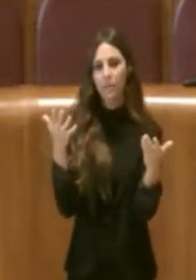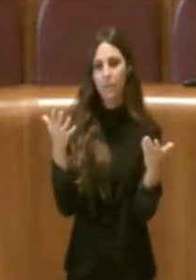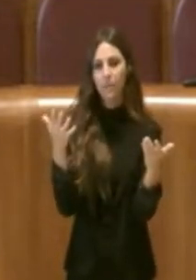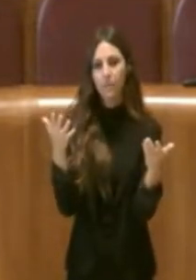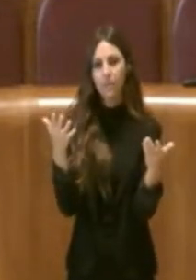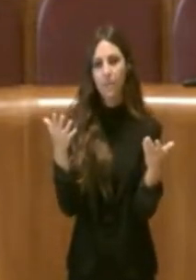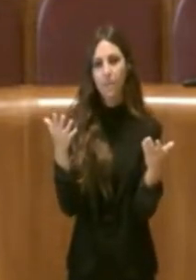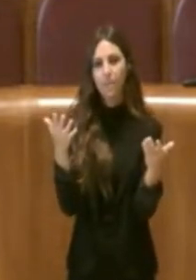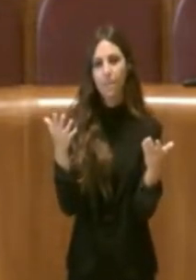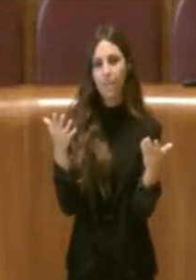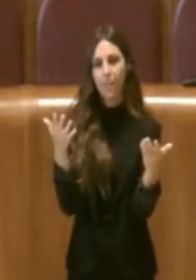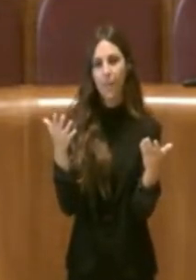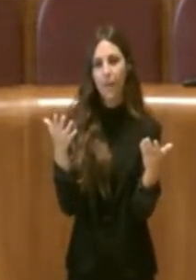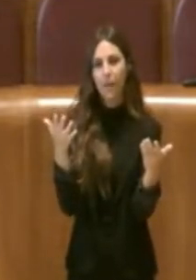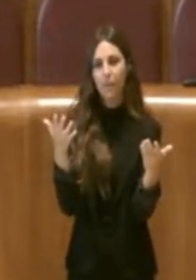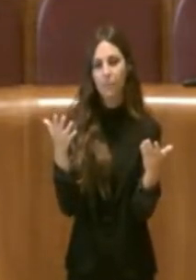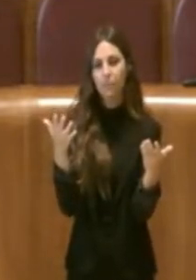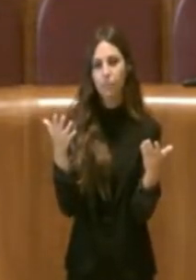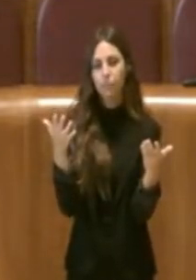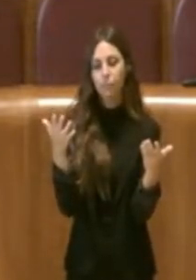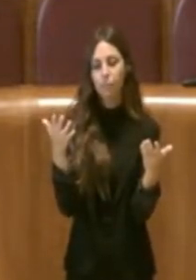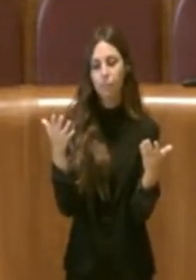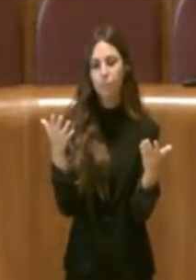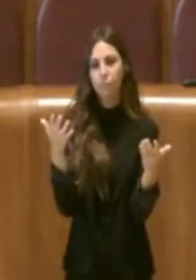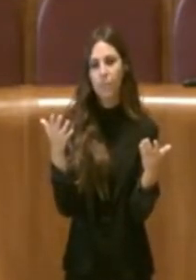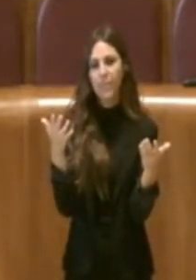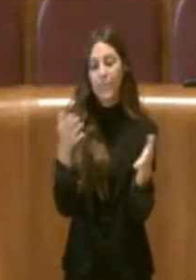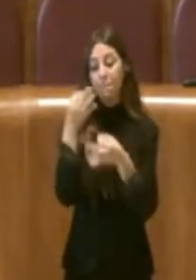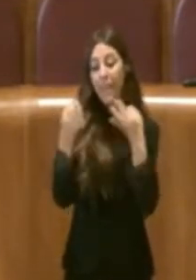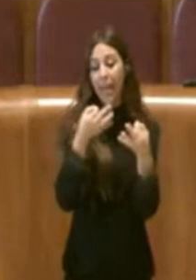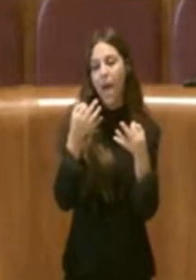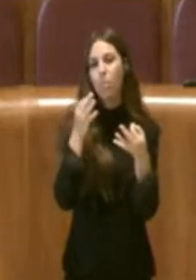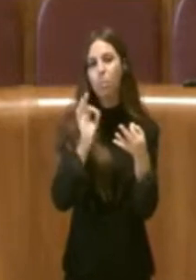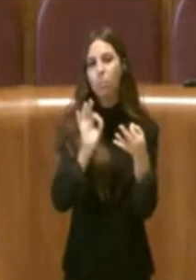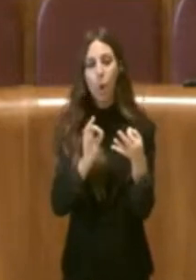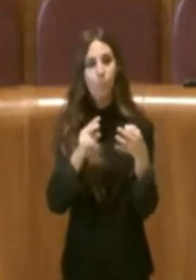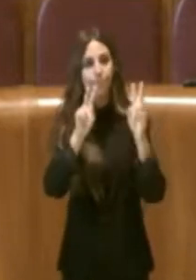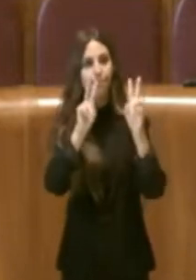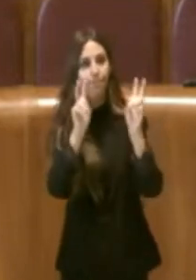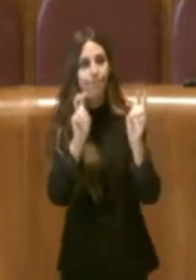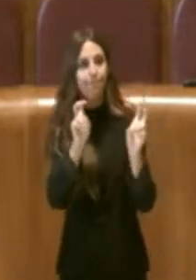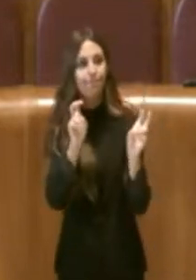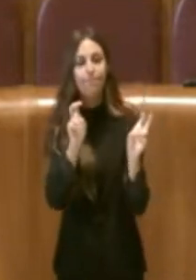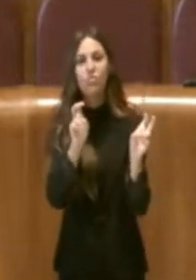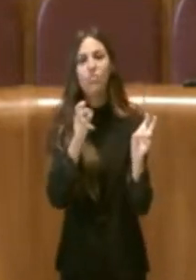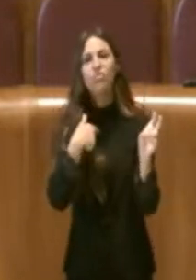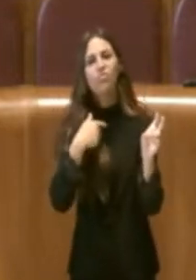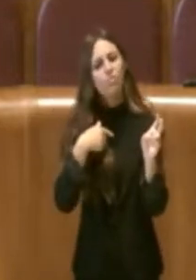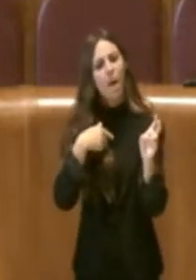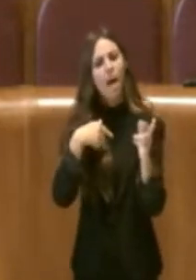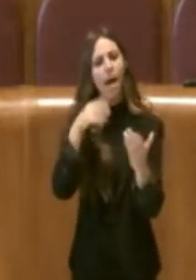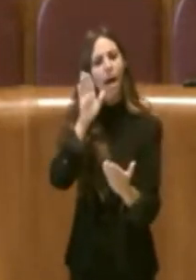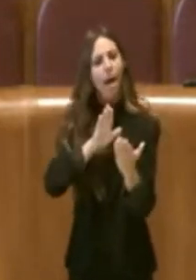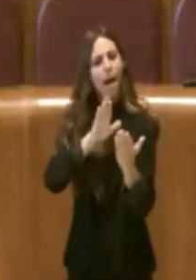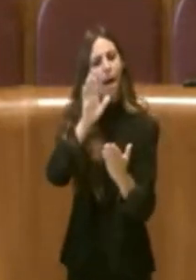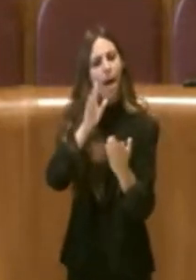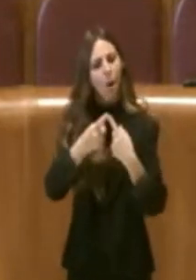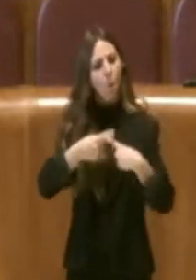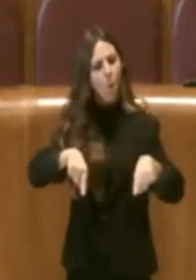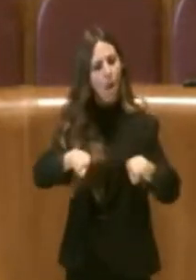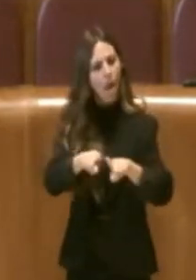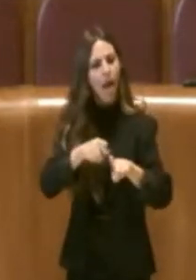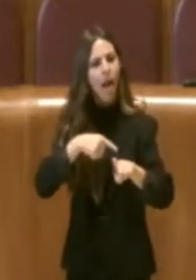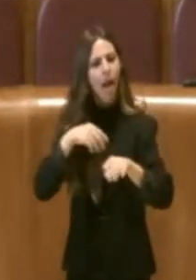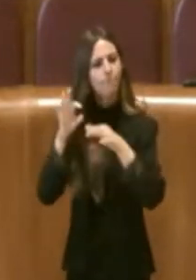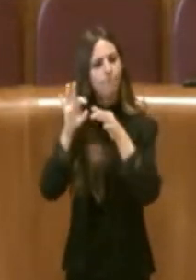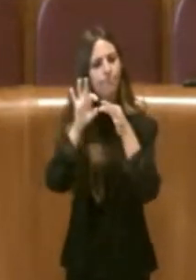la questione che abbiamo affrontato in quest'Aula legata